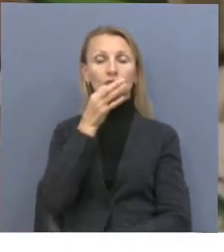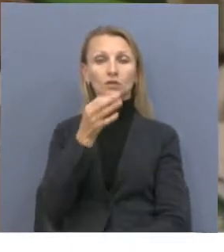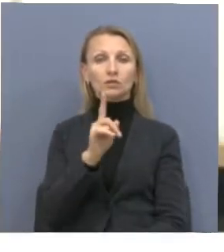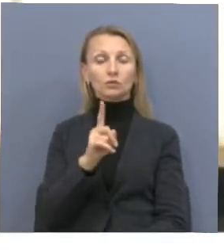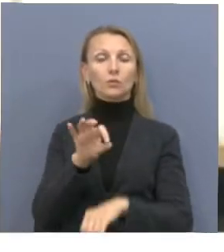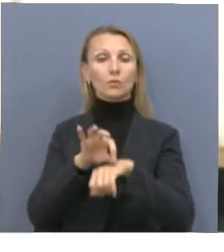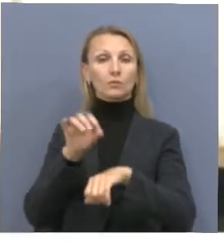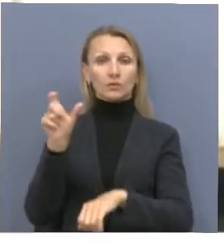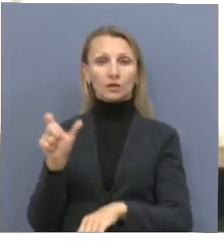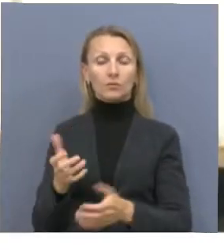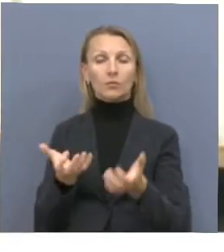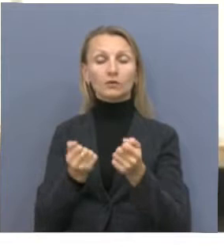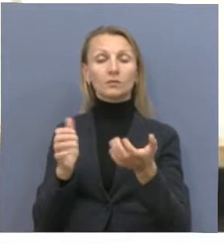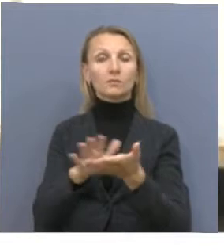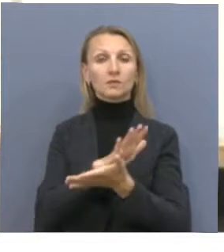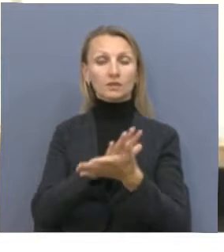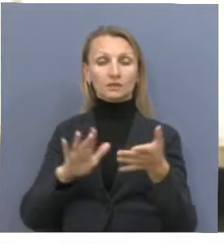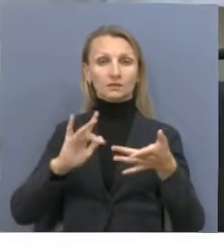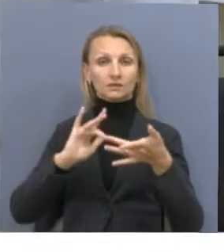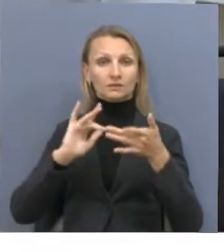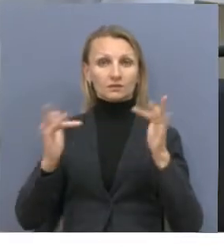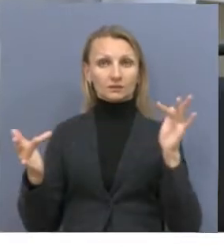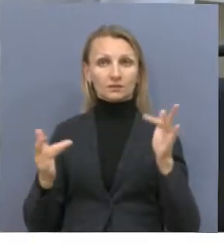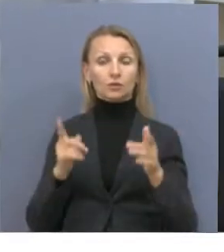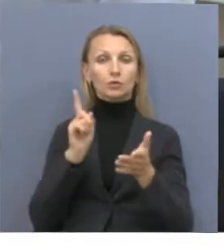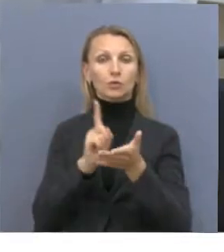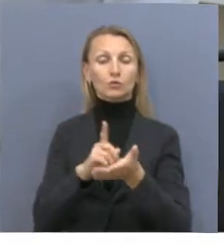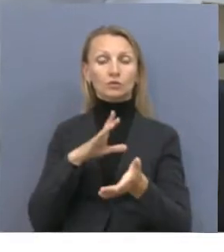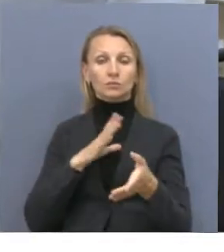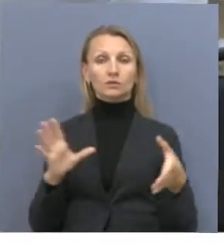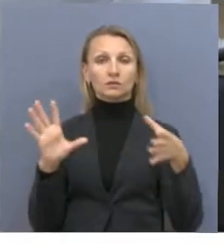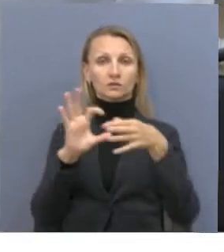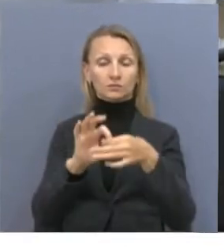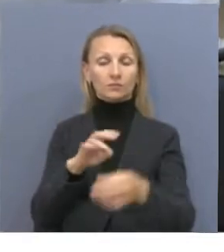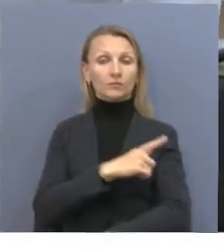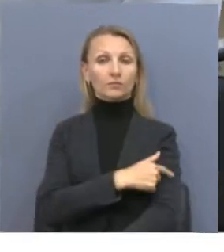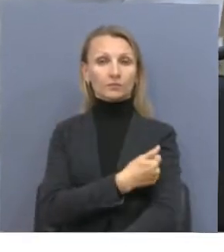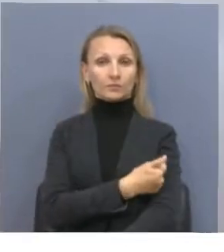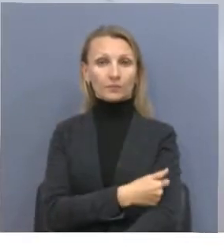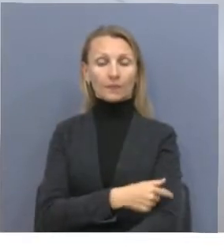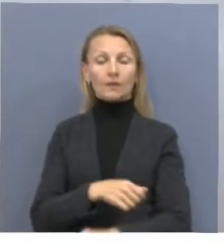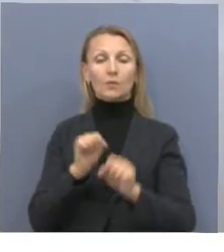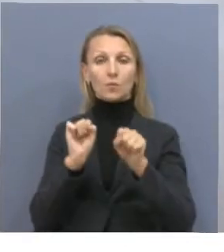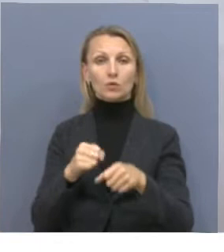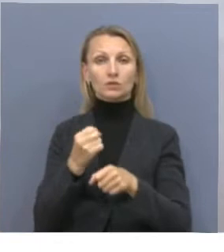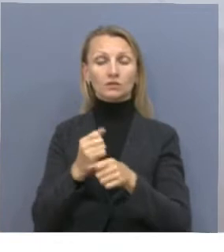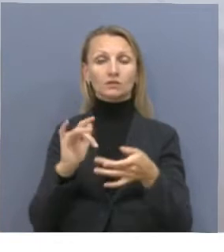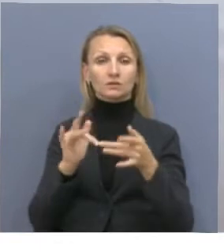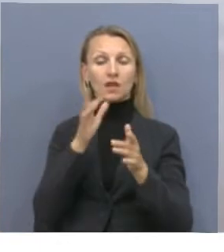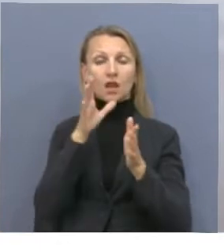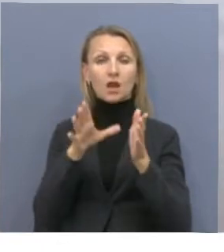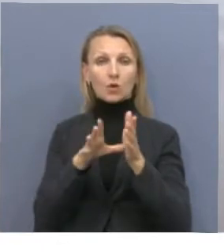пациенты для получения бесплатной онлайн-консультации должны быть прикреплены к медицинскому учреждению. Сделать это можно на сайте